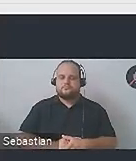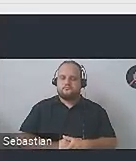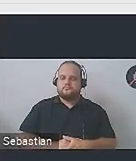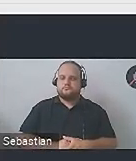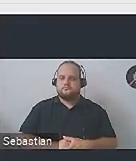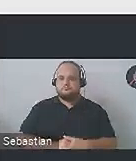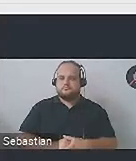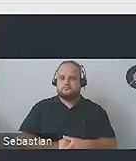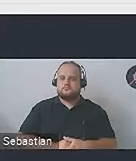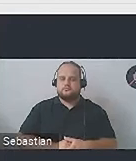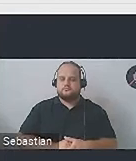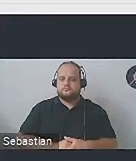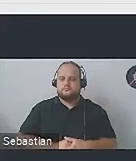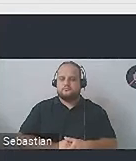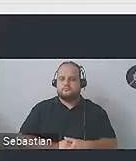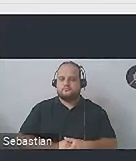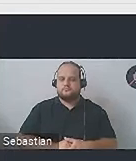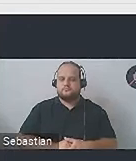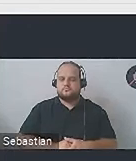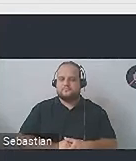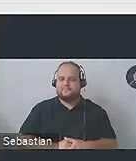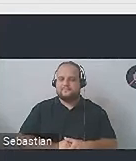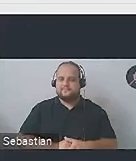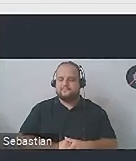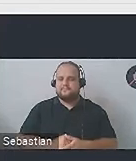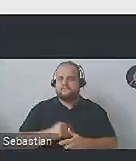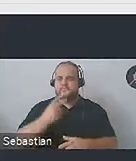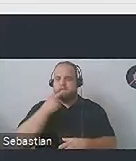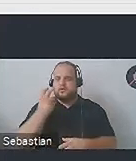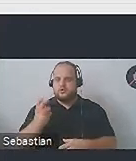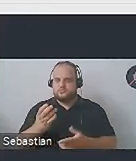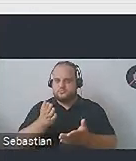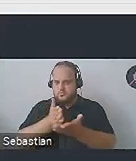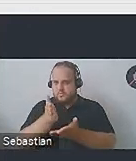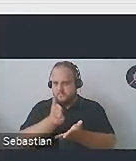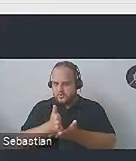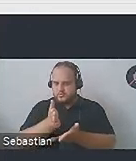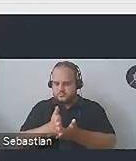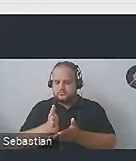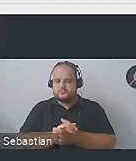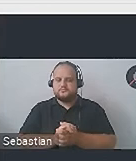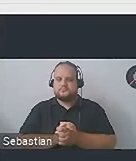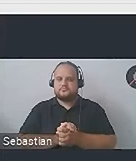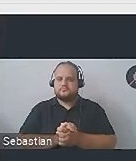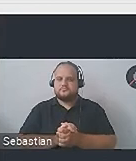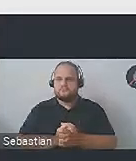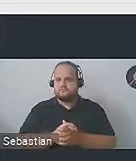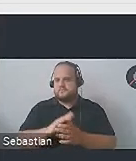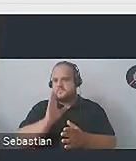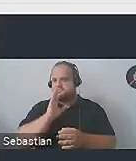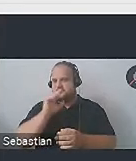Na koniec jeszcze mamy dwie pozycje. Pierwsza to jest elektronicznie asystenci, czyli wszystkie rzeczy typu Siri,